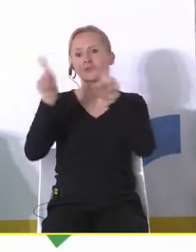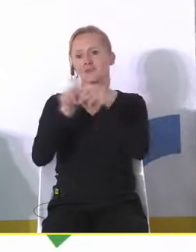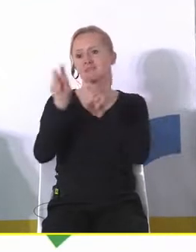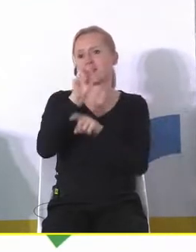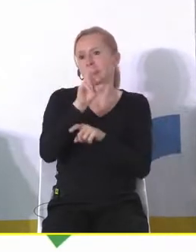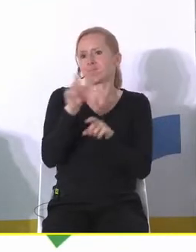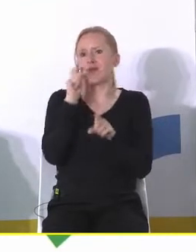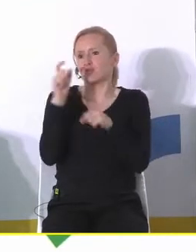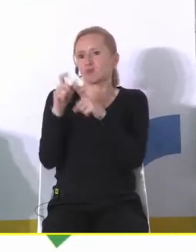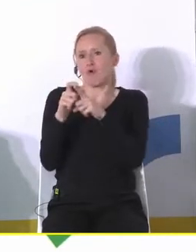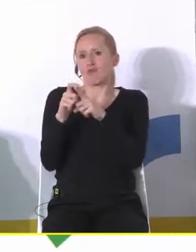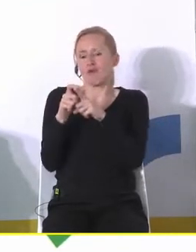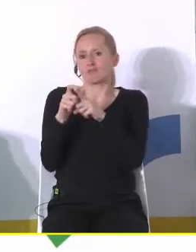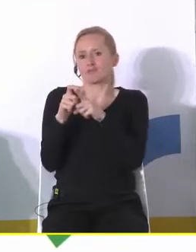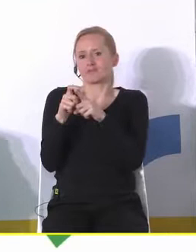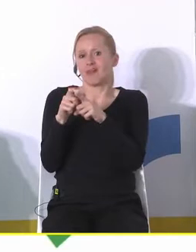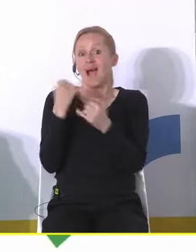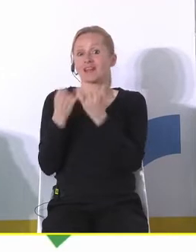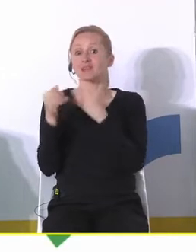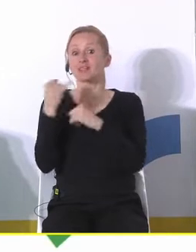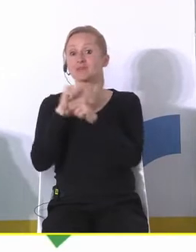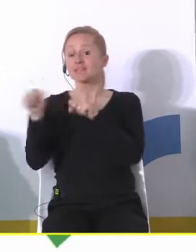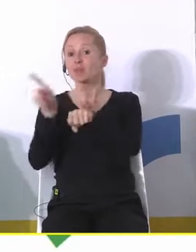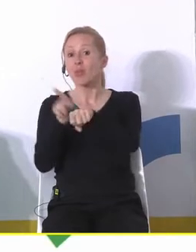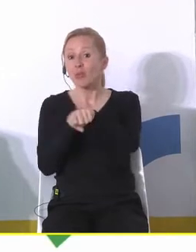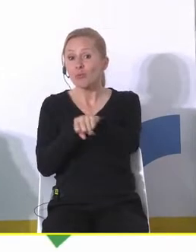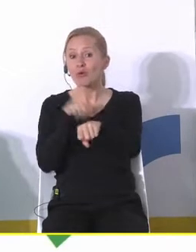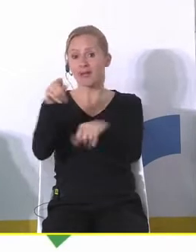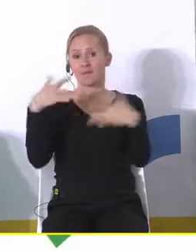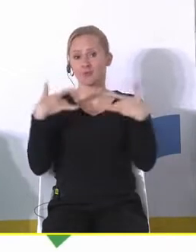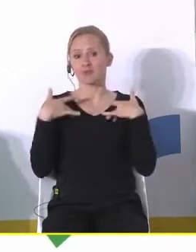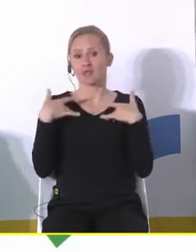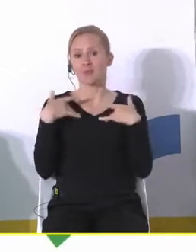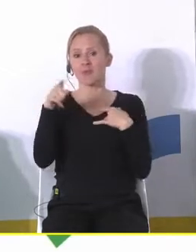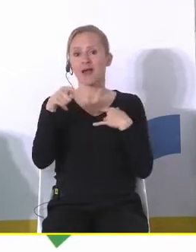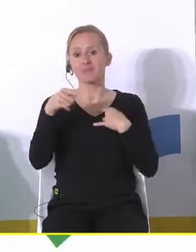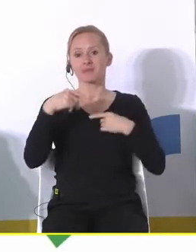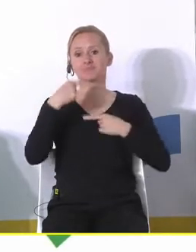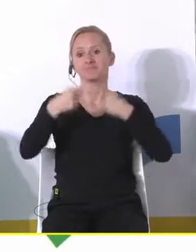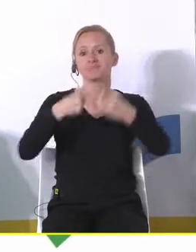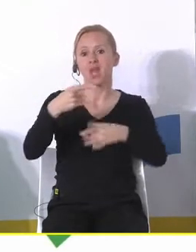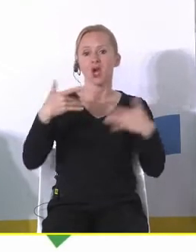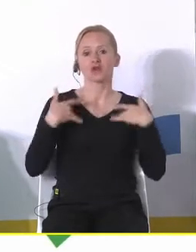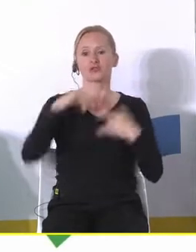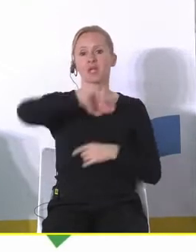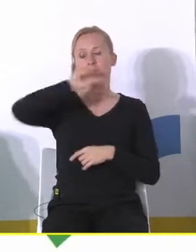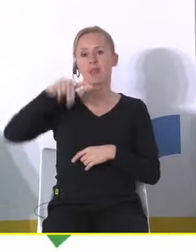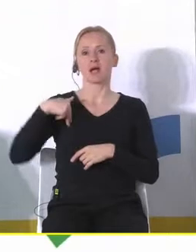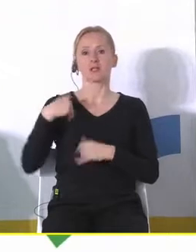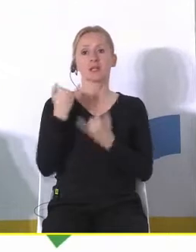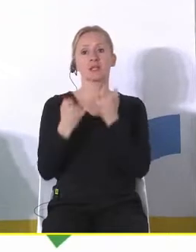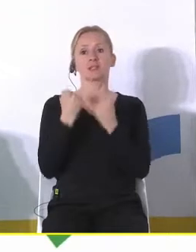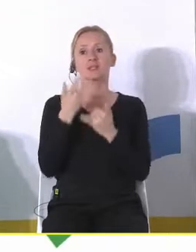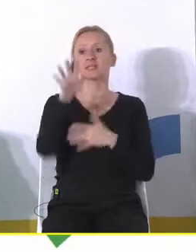czasownik natomiast w momencie kiedy jesteśmy gdzieś dłużej to my tam żyjemy tam się toczy nasze życie i w momencie kiedy